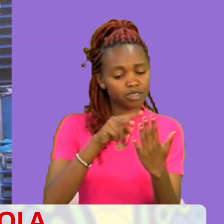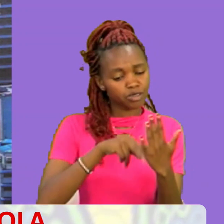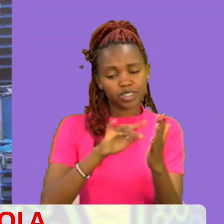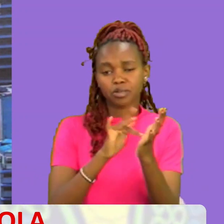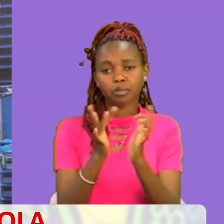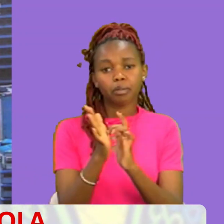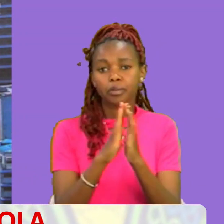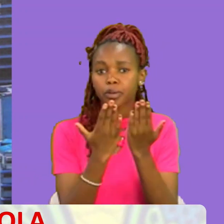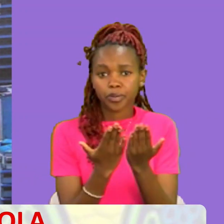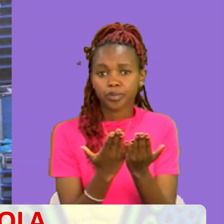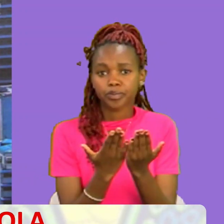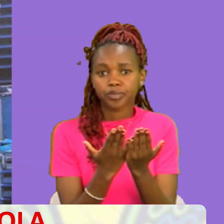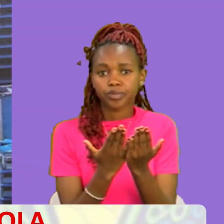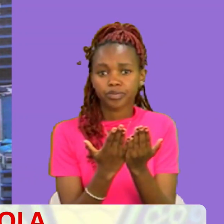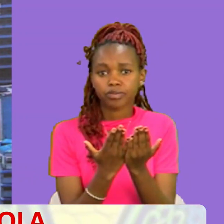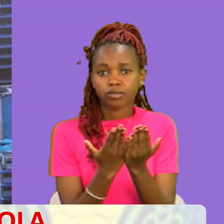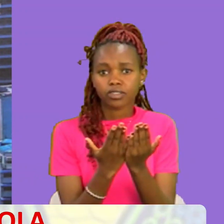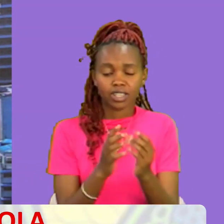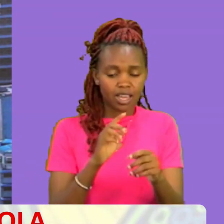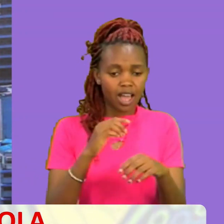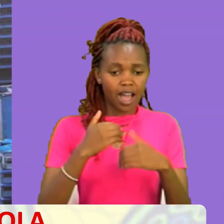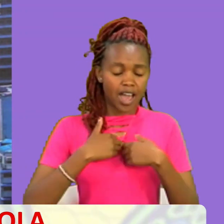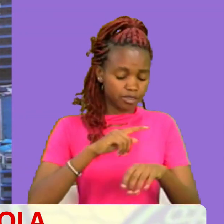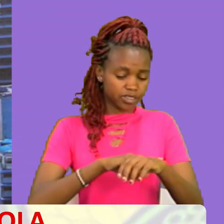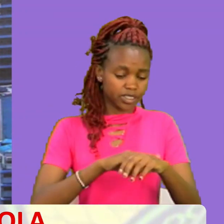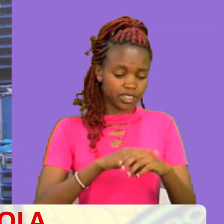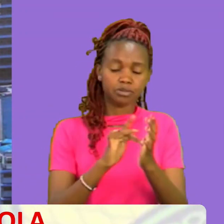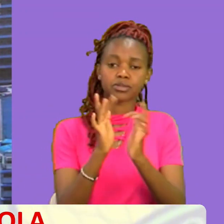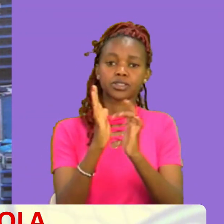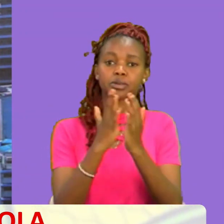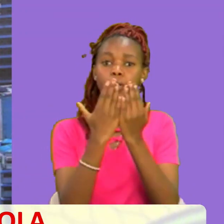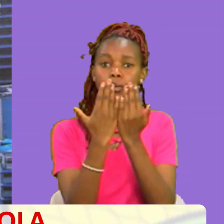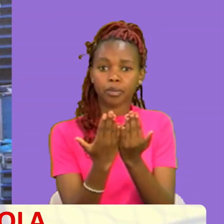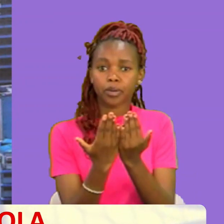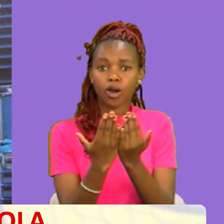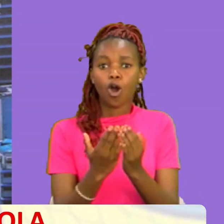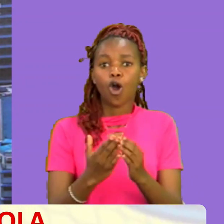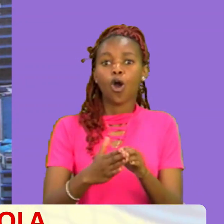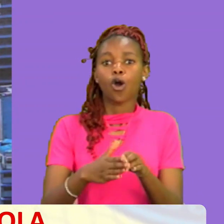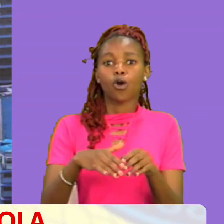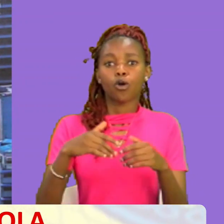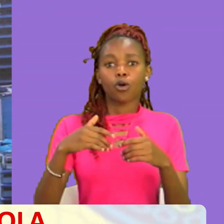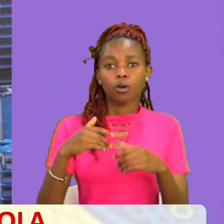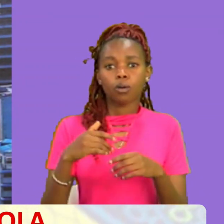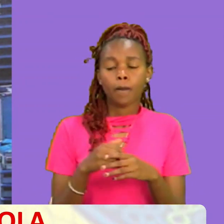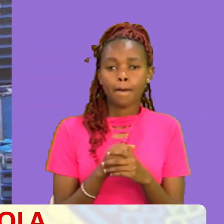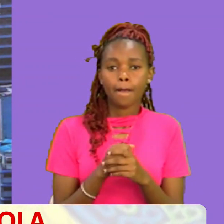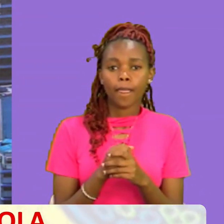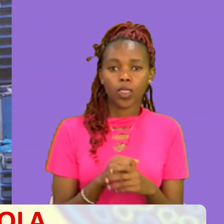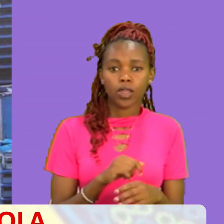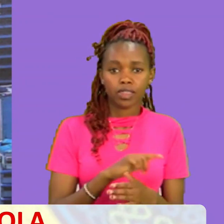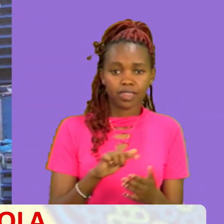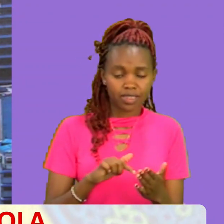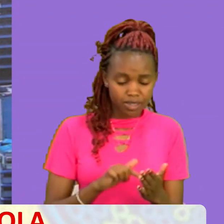Una po kuna muda Wakusuma mandiko Hapo ndipo mungu Alasa kukunyoosha vizuri Asa kupatia direction Mwambia mwanangu Ndia yu njia